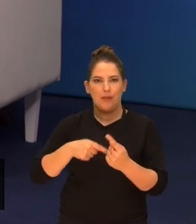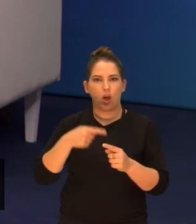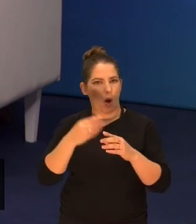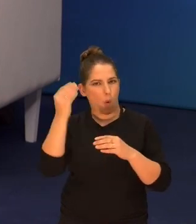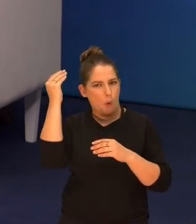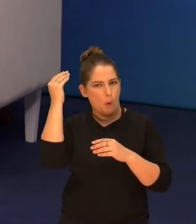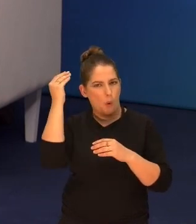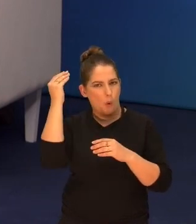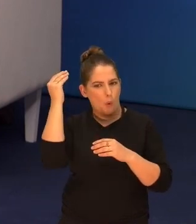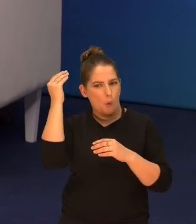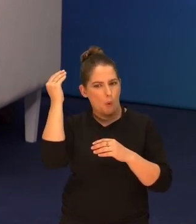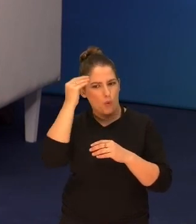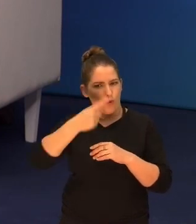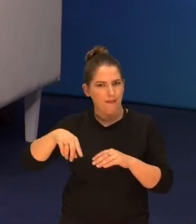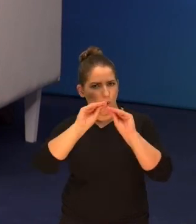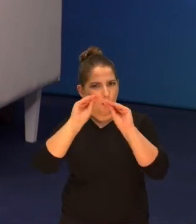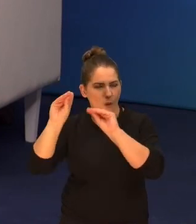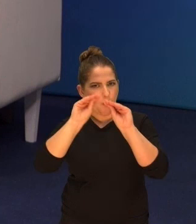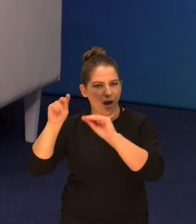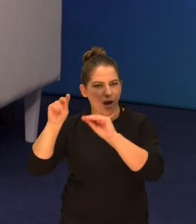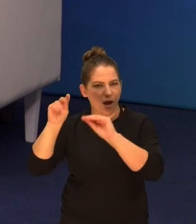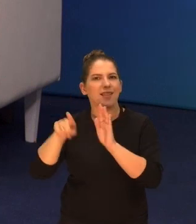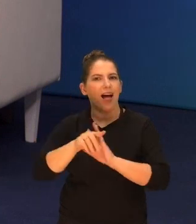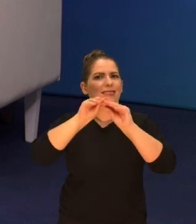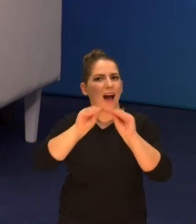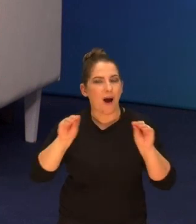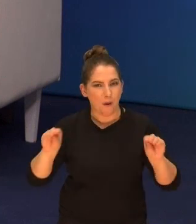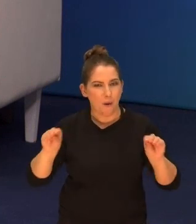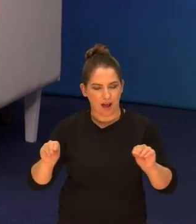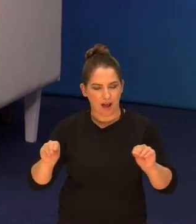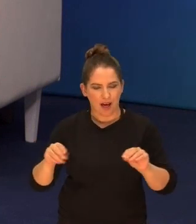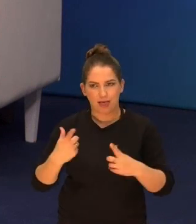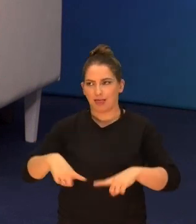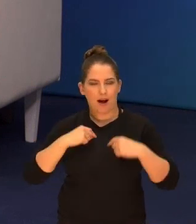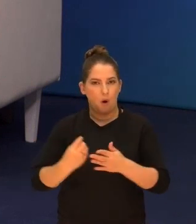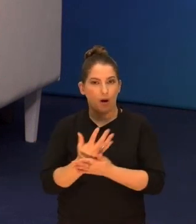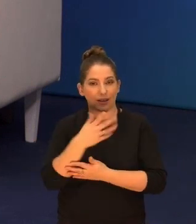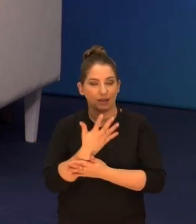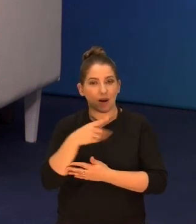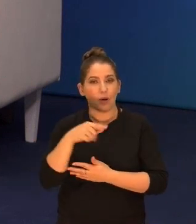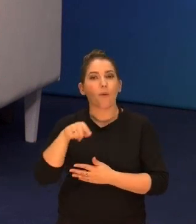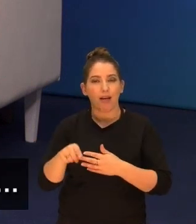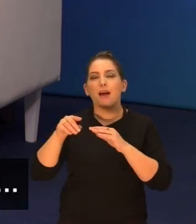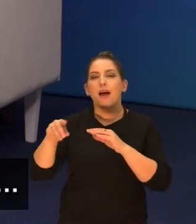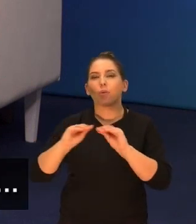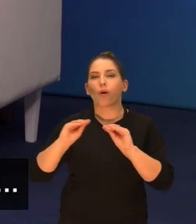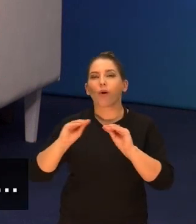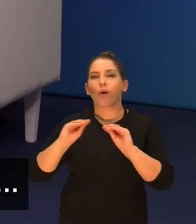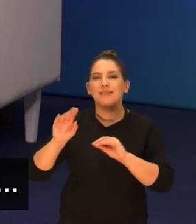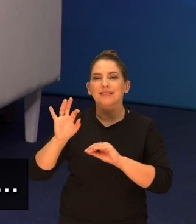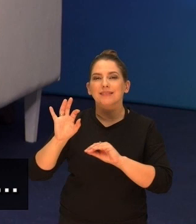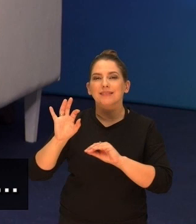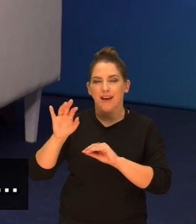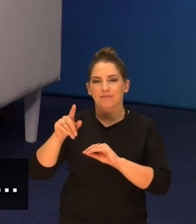uczniowie stali się nauczycielami swoich własnych nauczycieli, ponieważ nagle się okazało, że w tej edukacji zdalnej ich kompetencje,